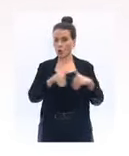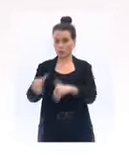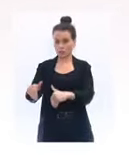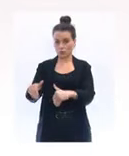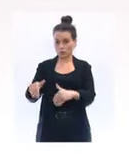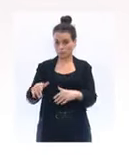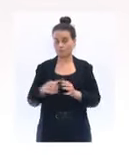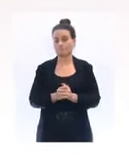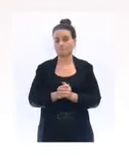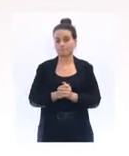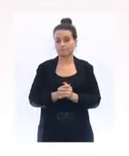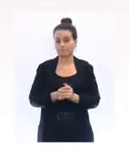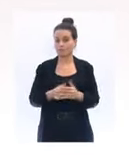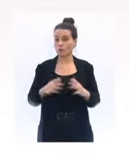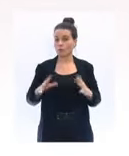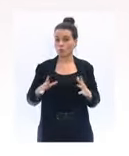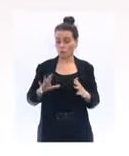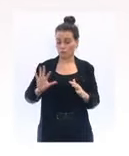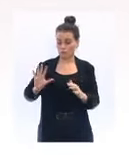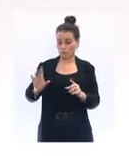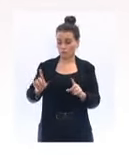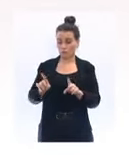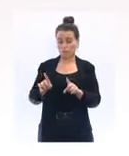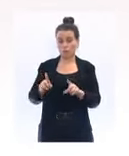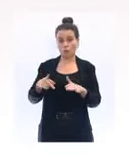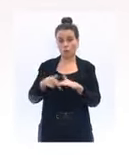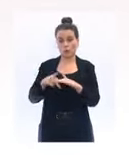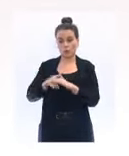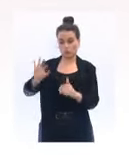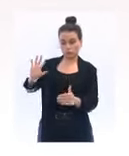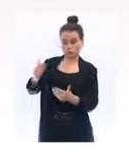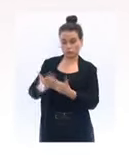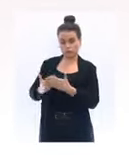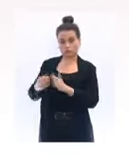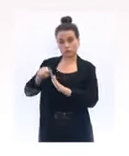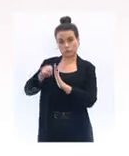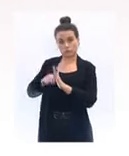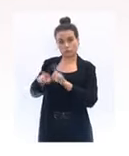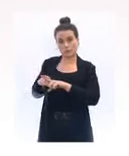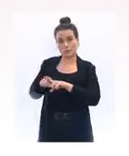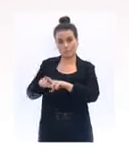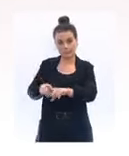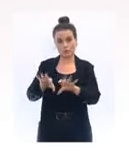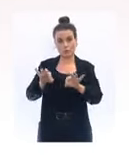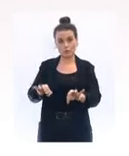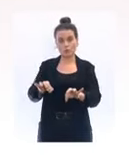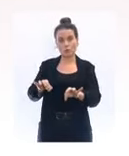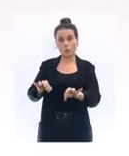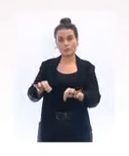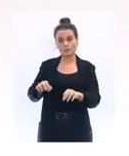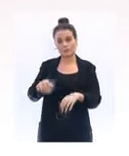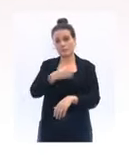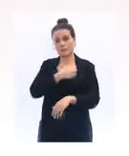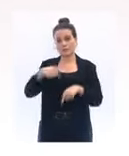conditions exceptionnelles qui prévalaient jusqu'à présent. Je laisse la parole à Elisabeth Borne pour vous préciser tous